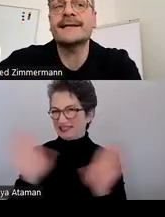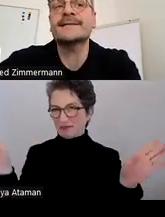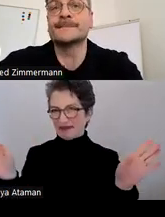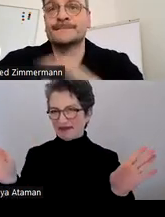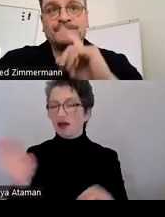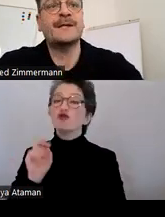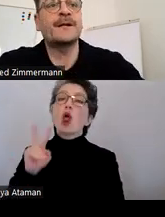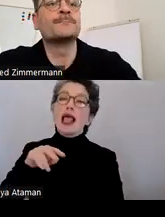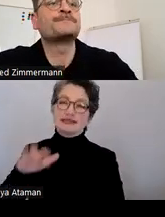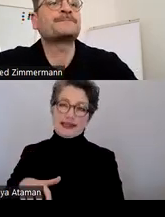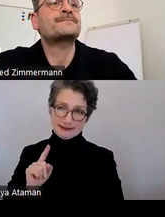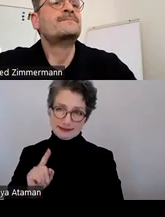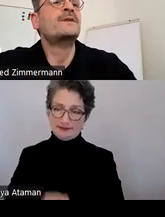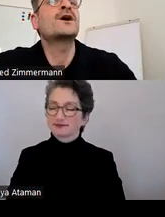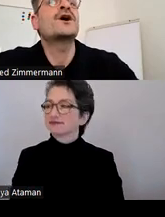Lesetexte.